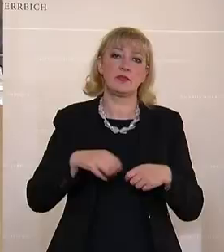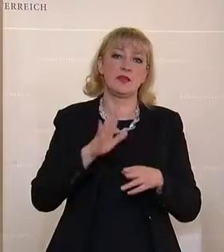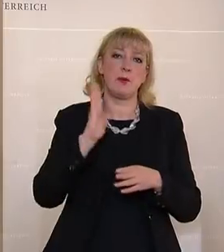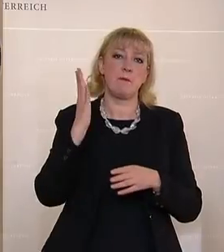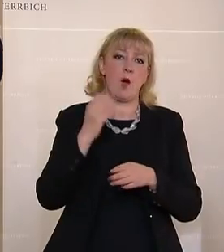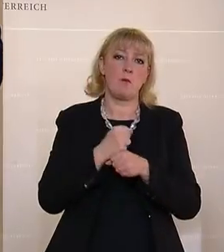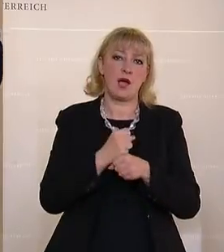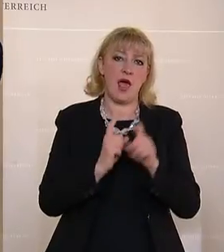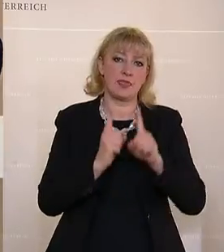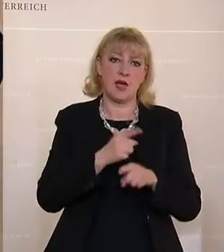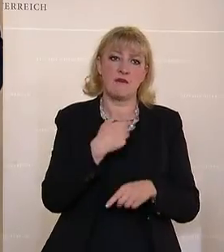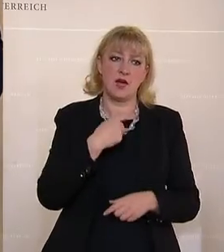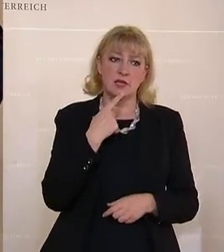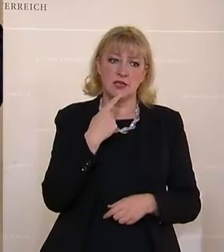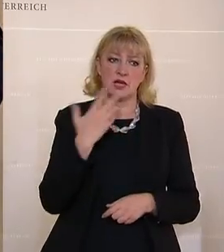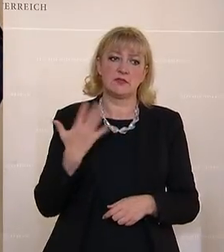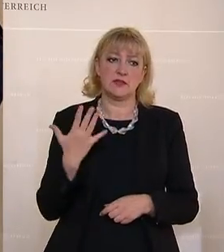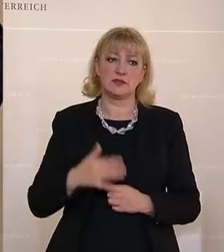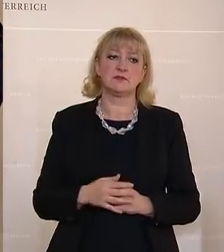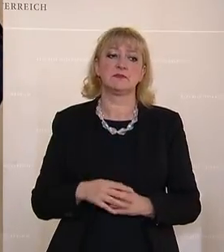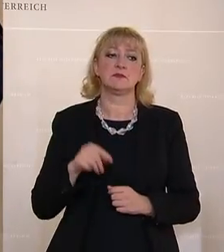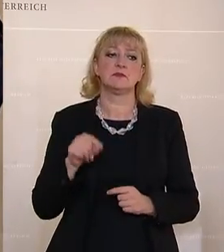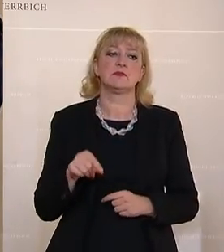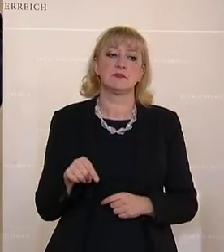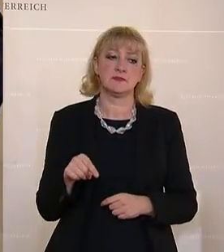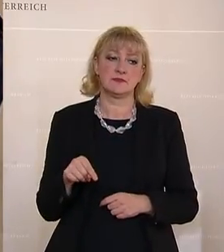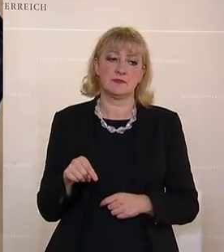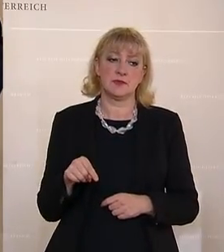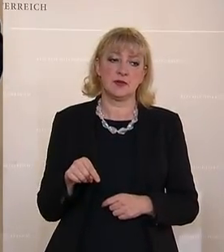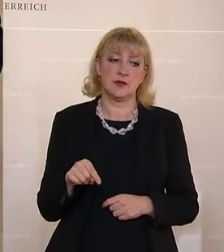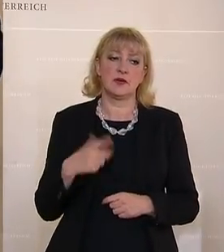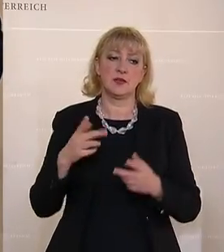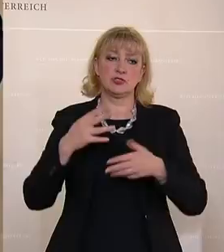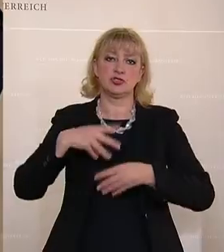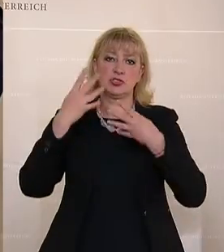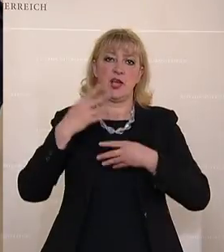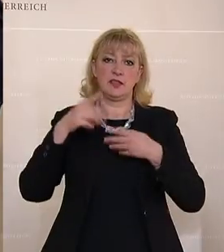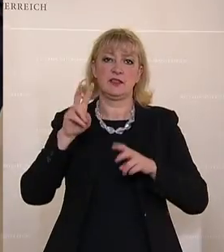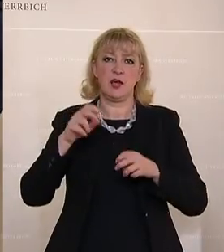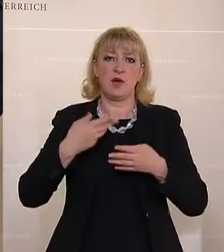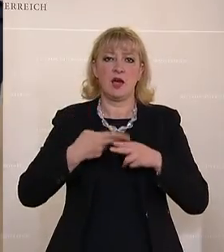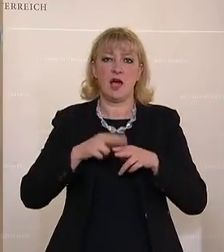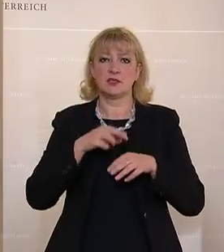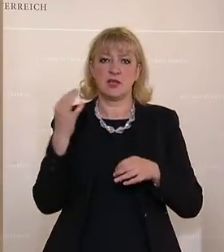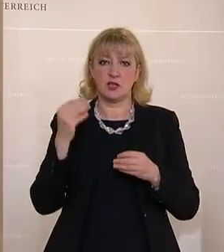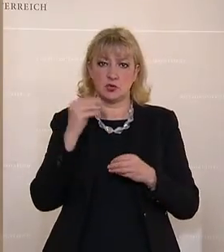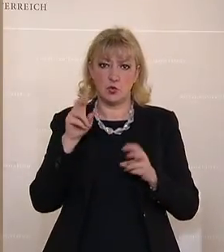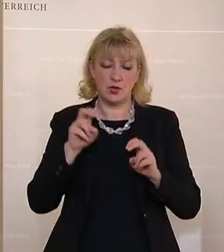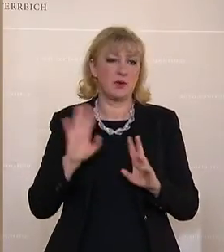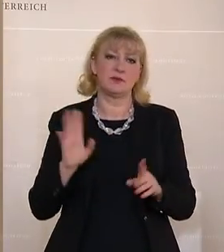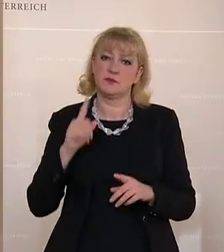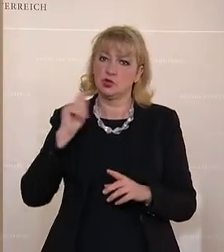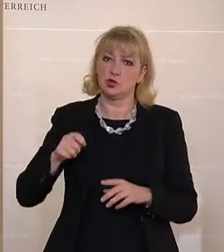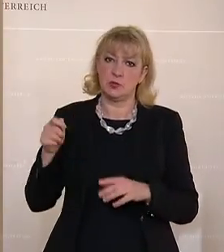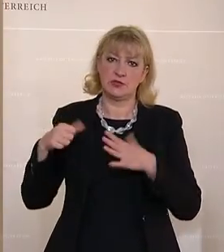hier verlautbart, dass es in diesen Chat um Ganztagesschulen geht. Ich stelle richtig, Thomas Schmid,